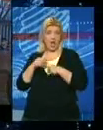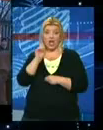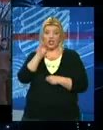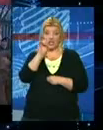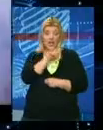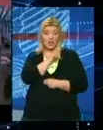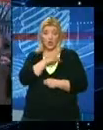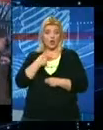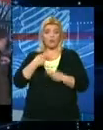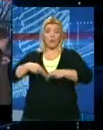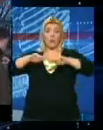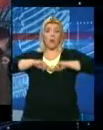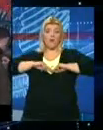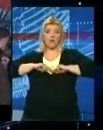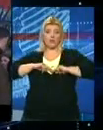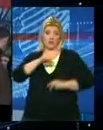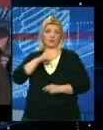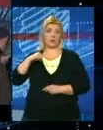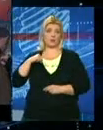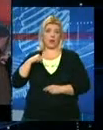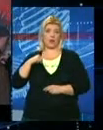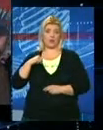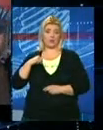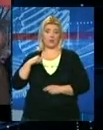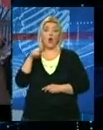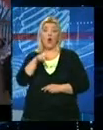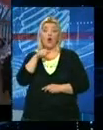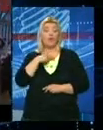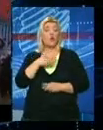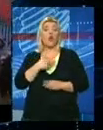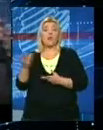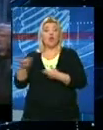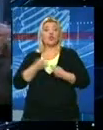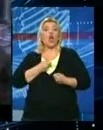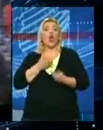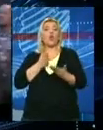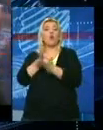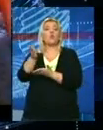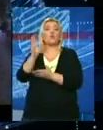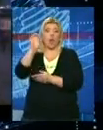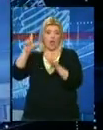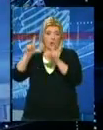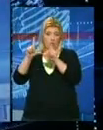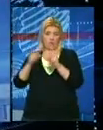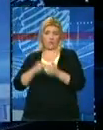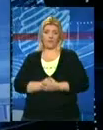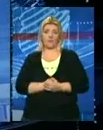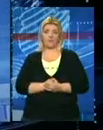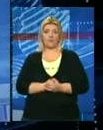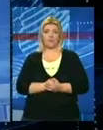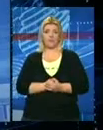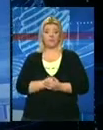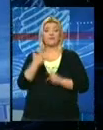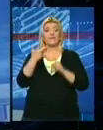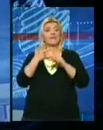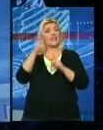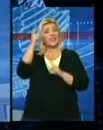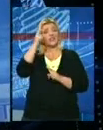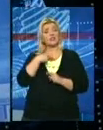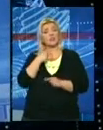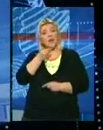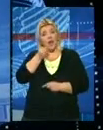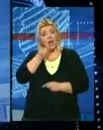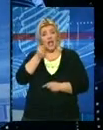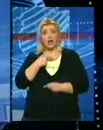mi ne možemo da povratimo u sobstveni suverenitet. To nam je doneo put u Evropsku uniju. Sreća Srbije